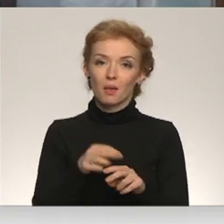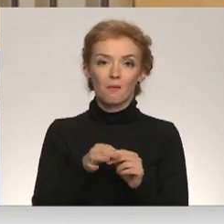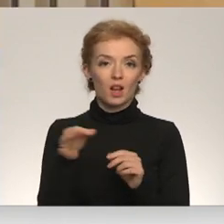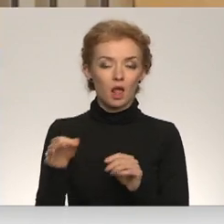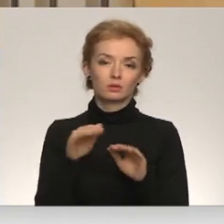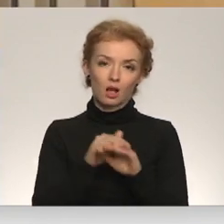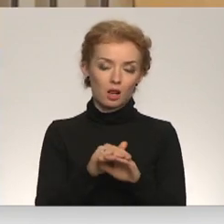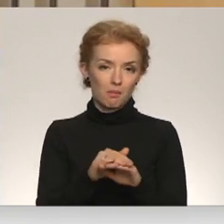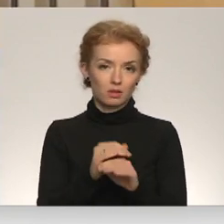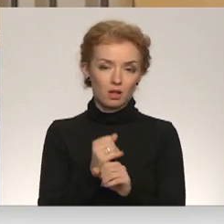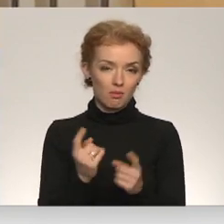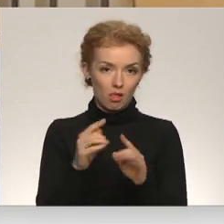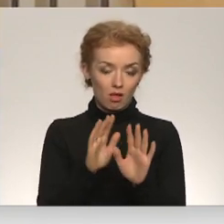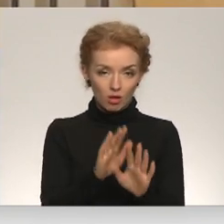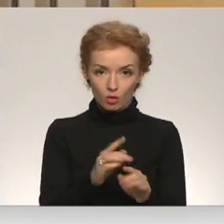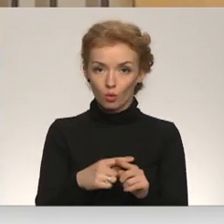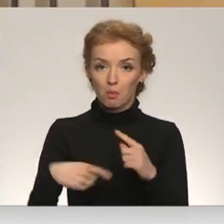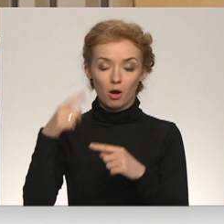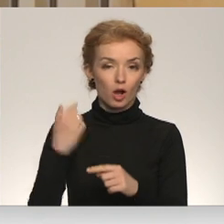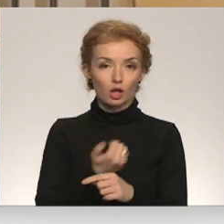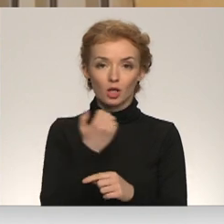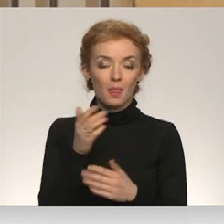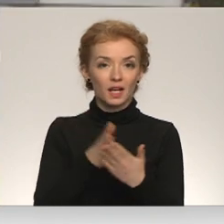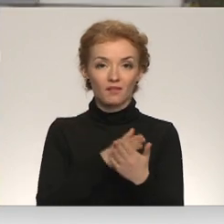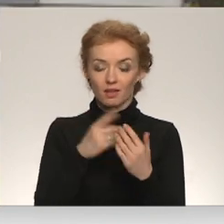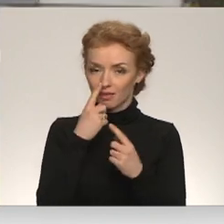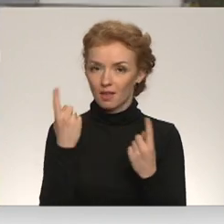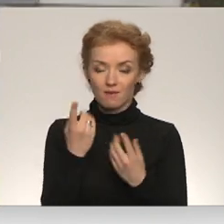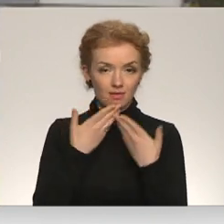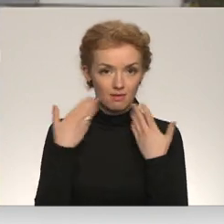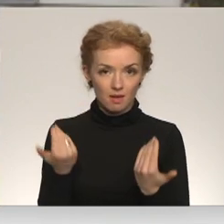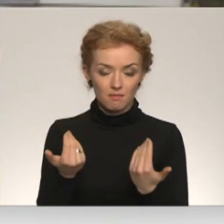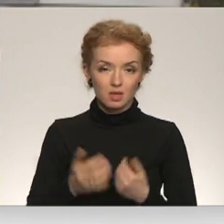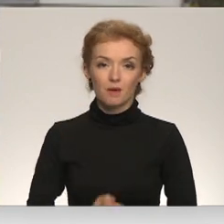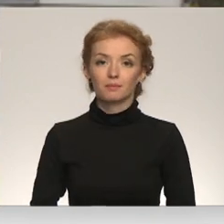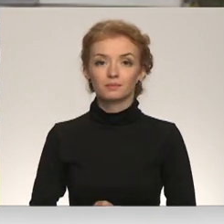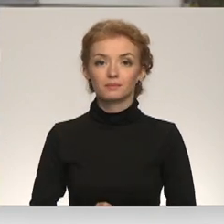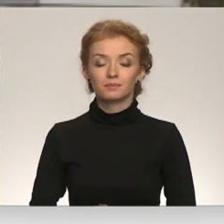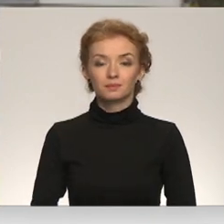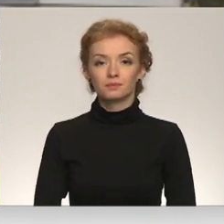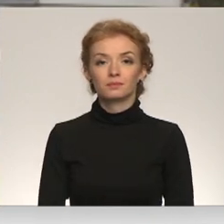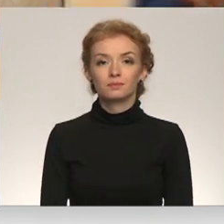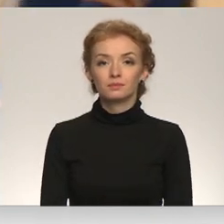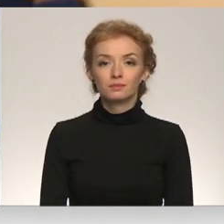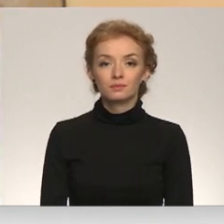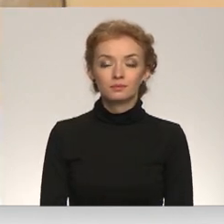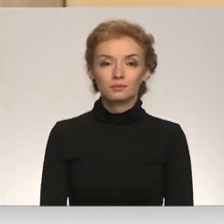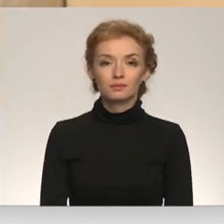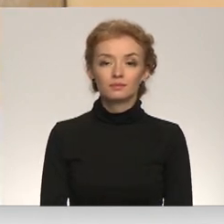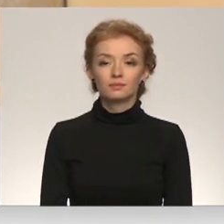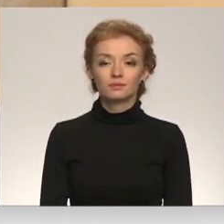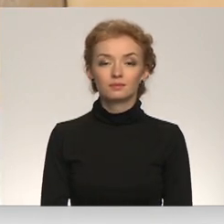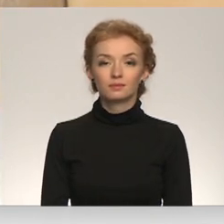paredzēta. Arī pagaišajā gadā netika likvidēta neviena pārvalde struktūra vienība. Sandra Paigiļkalne, Kaspars